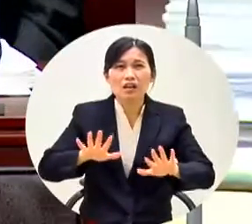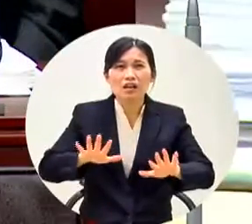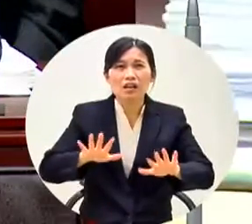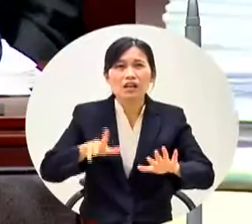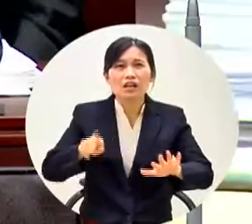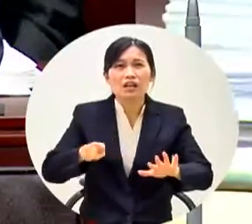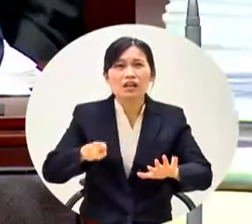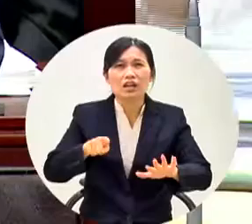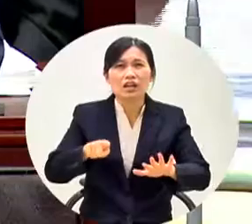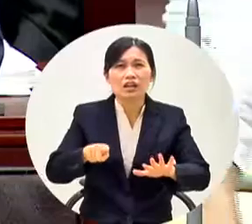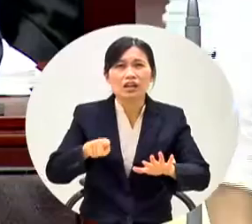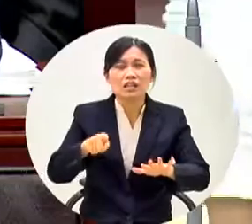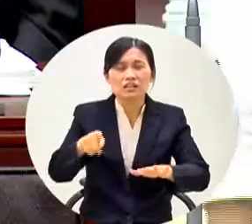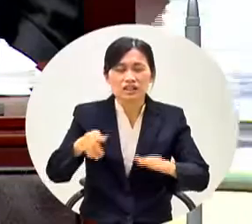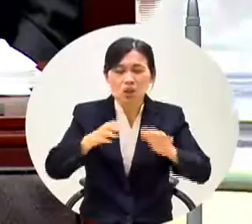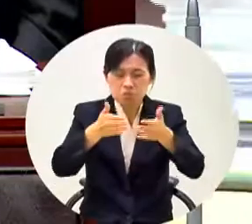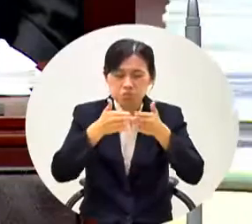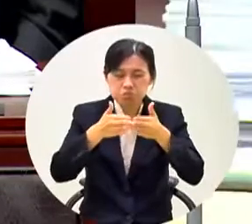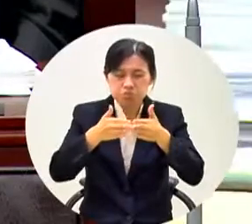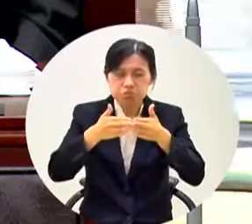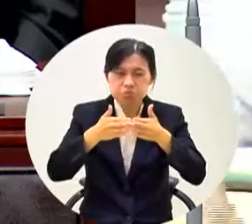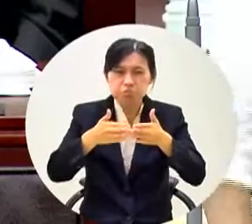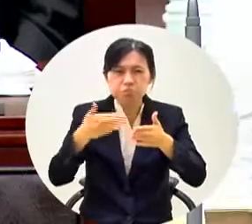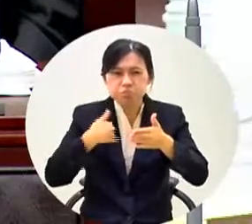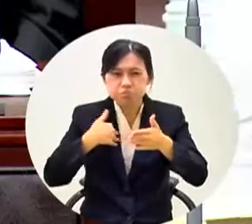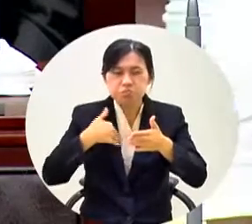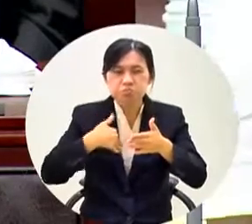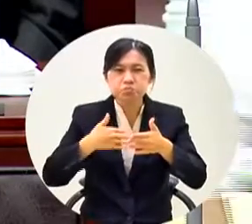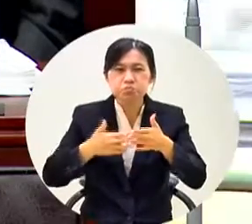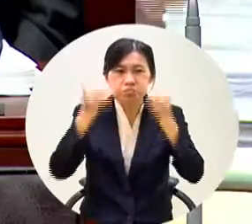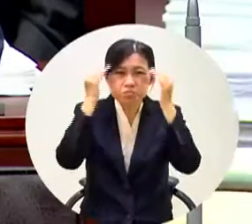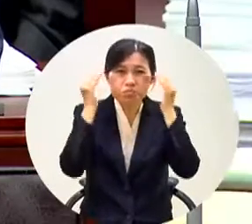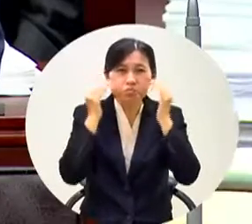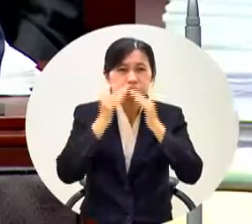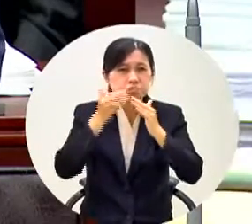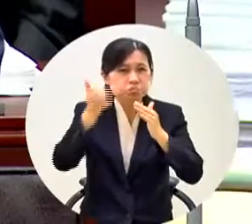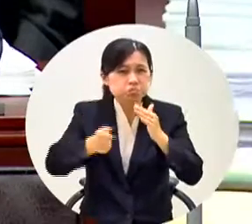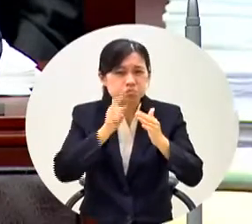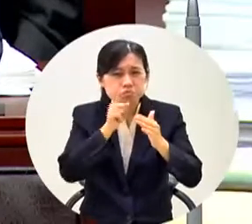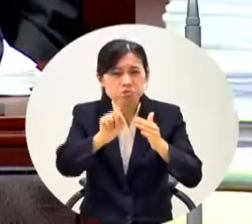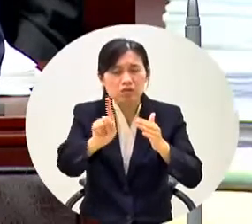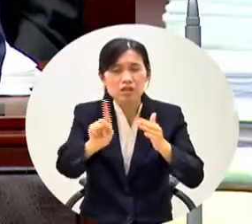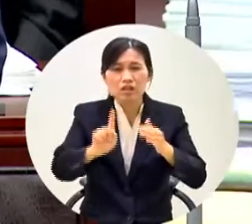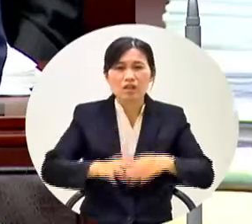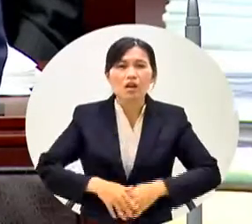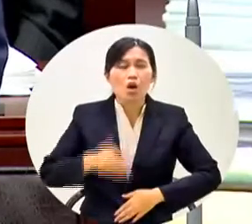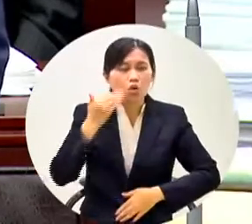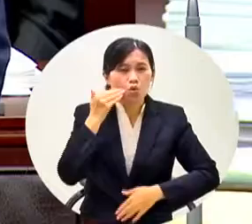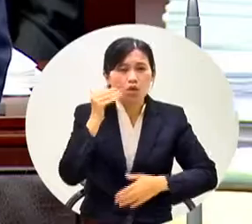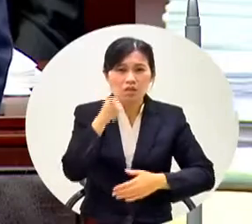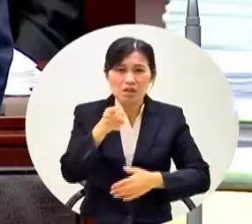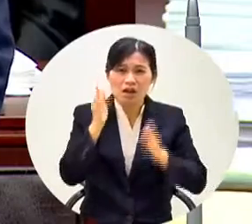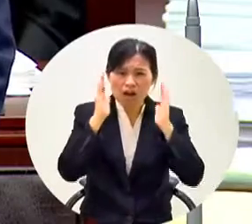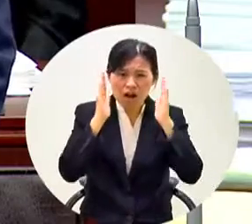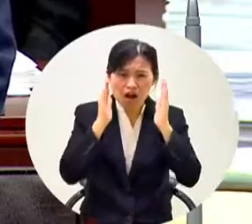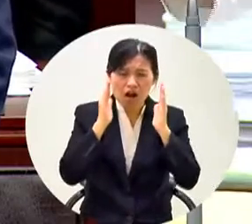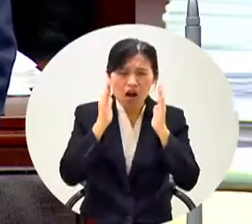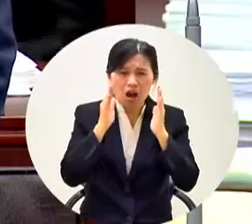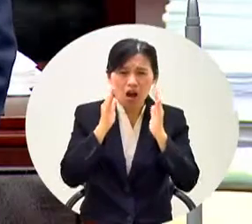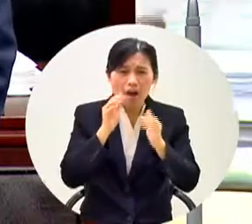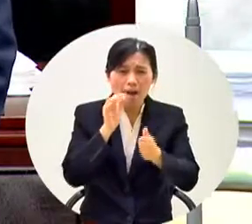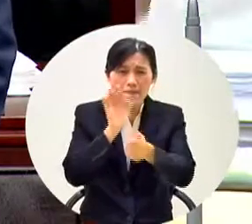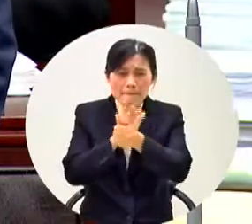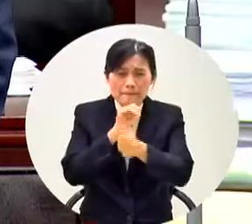注意你要瞭解你韓市長然後就說他曾經做過戴過這個帽子我怎麼去解沒有認真的再注意他的行為